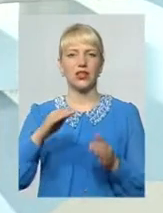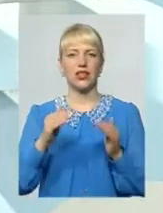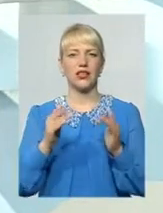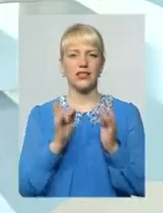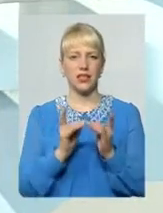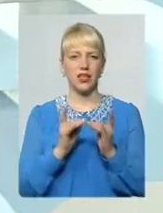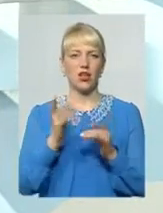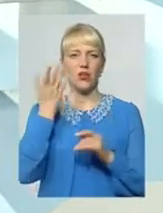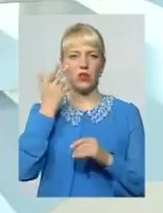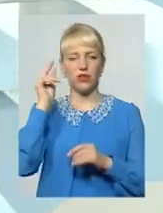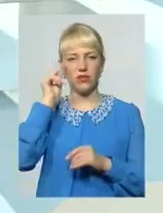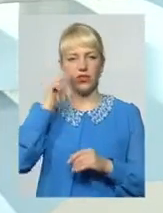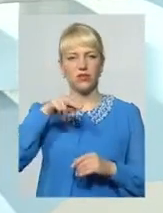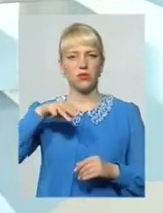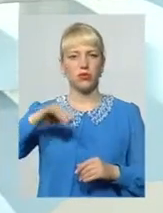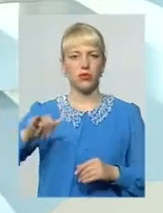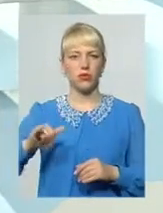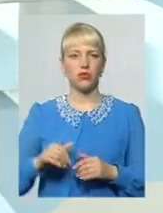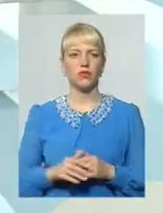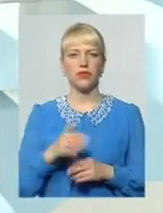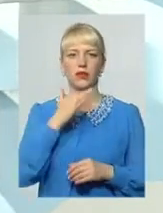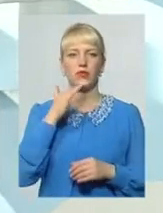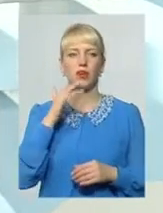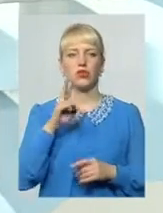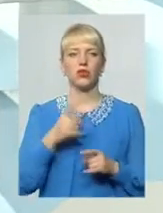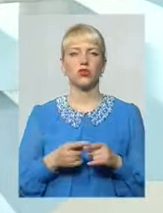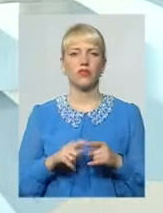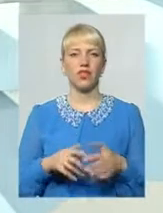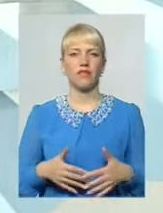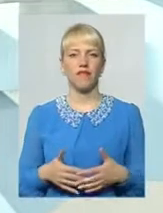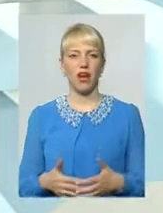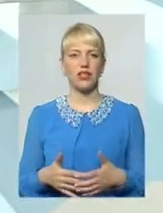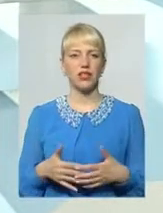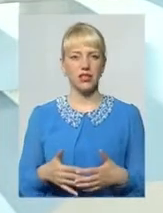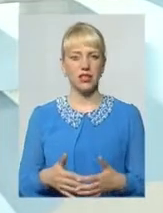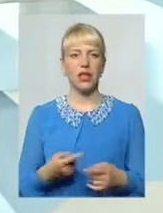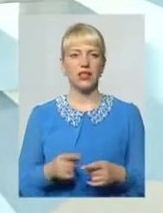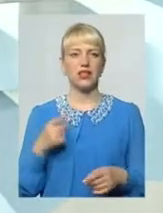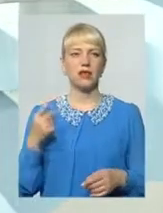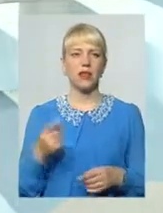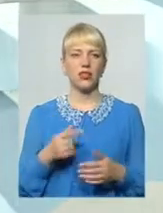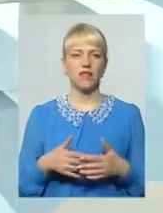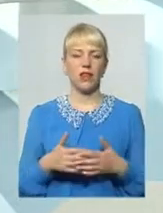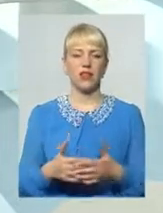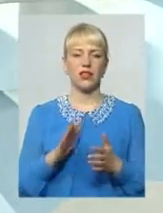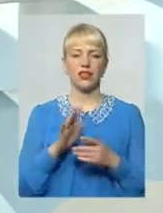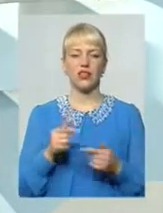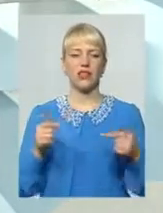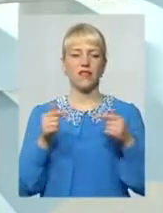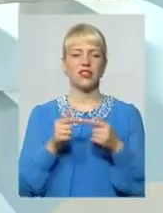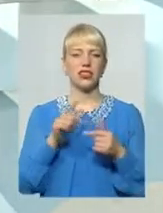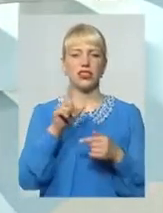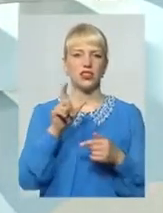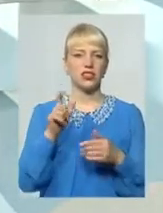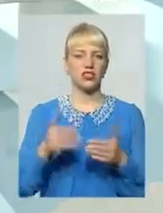Коли вже вчаться в училищах І багато хто із них вагітніє І це перша вагітність І невизначеність з житлом,